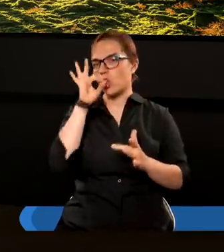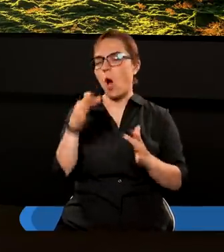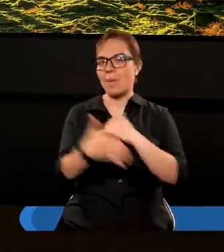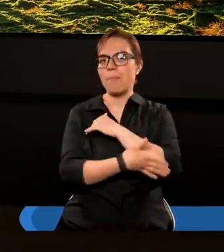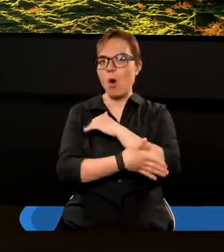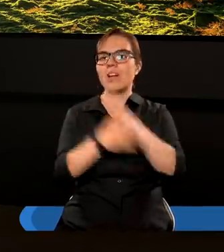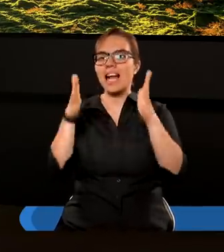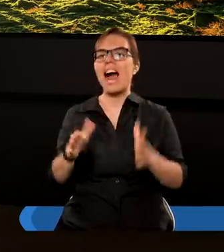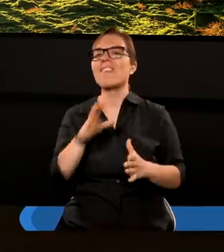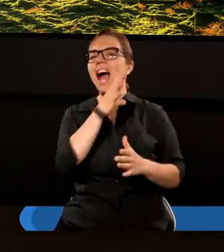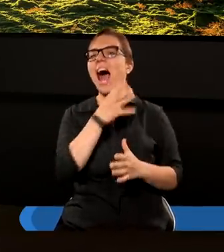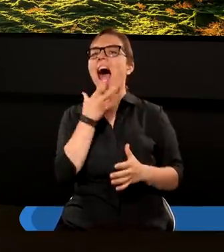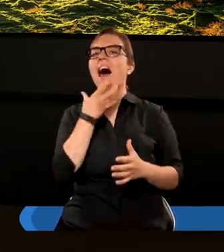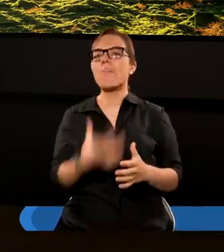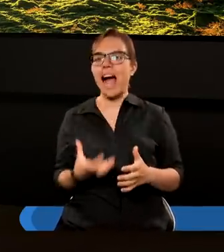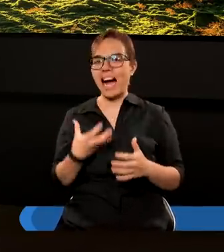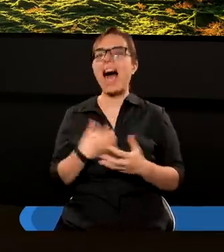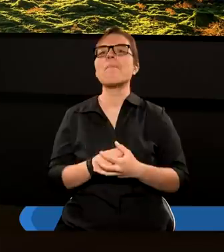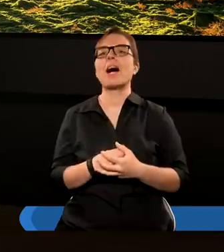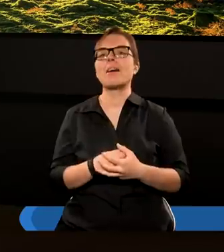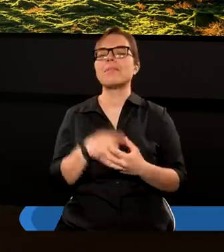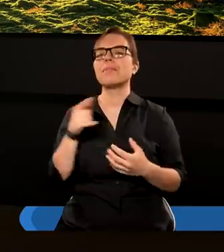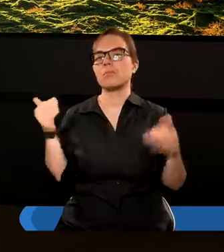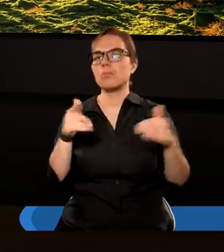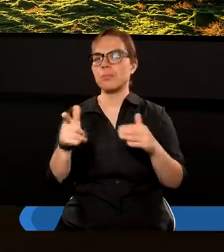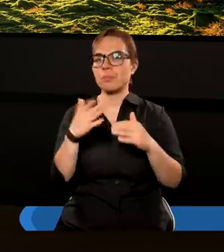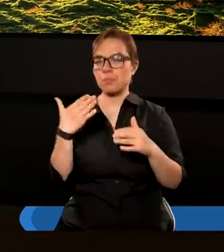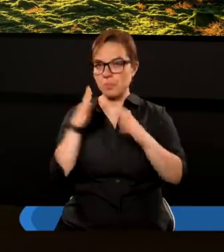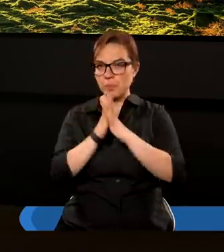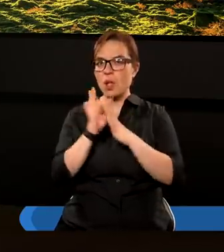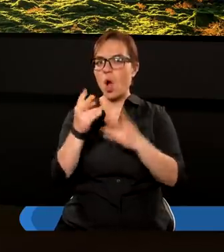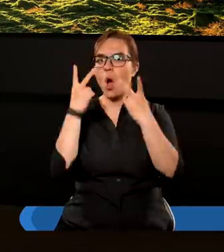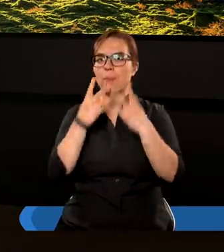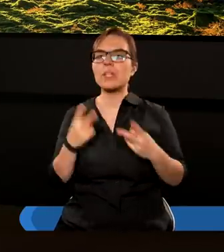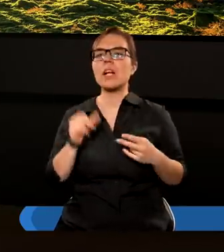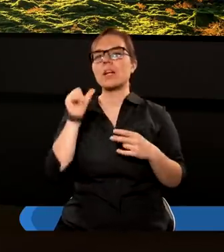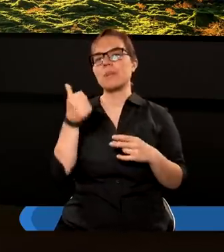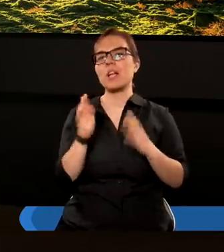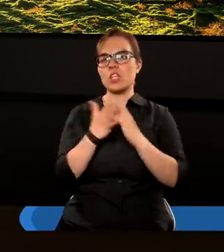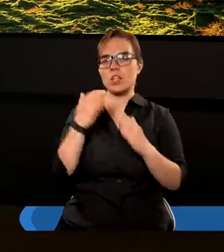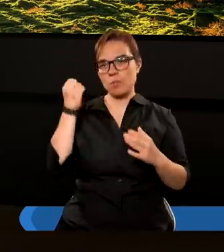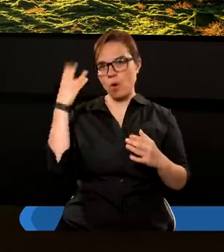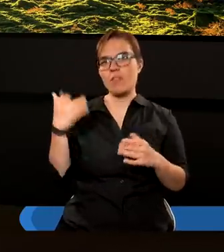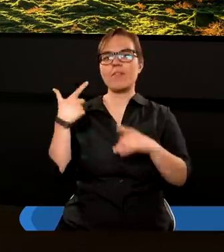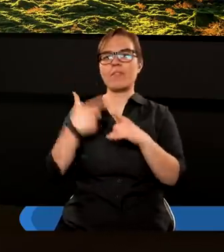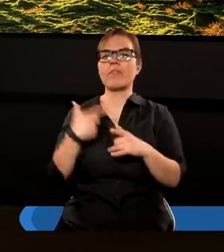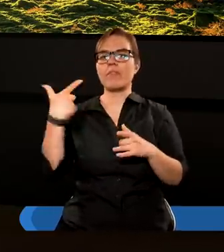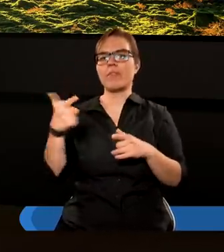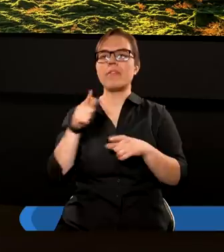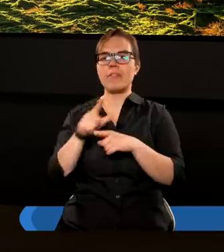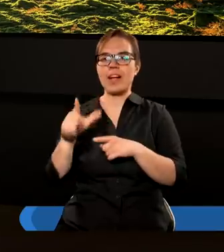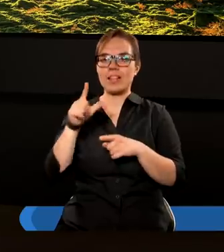postawy Abrahama. Ja bym poprosił Magdy Ciebie o przeczytanie pierwszej Księgi Mojżeszowej 22,